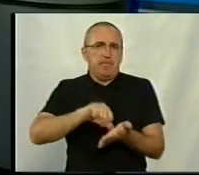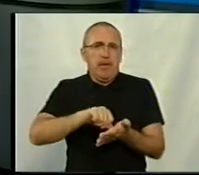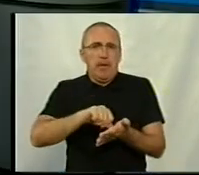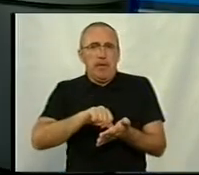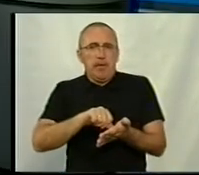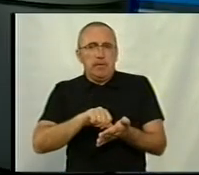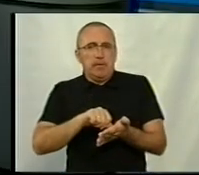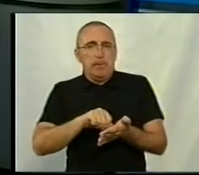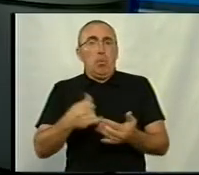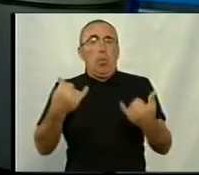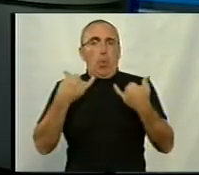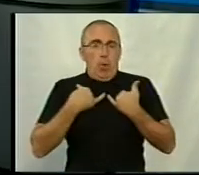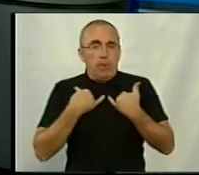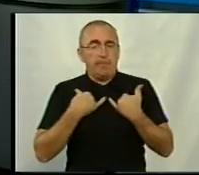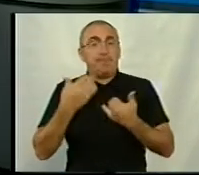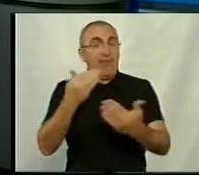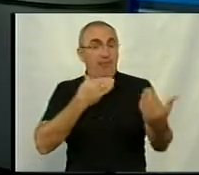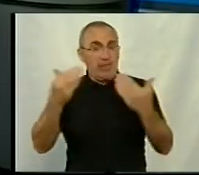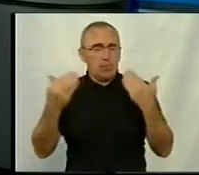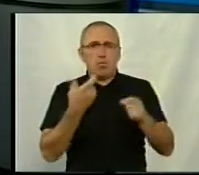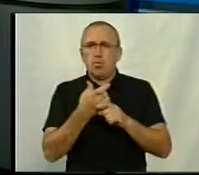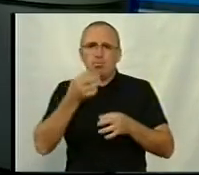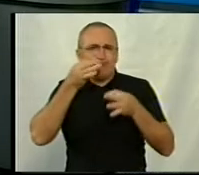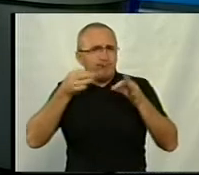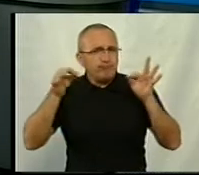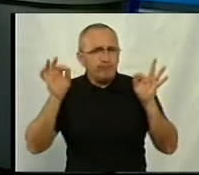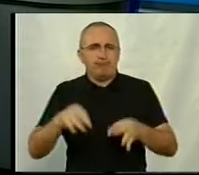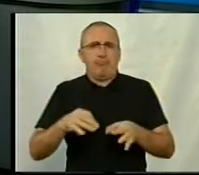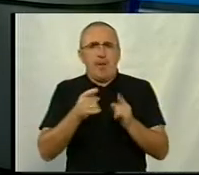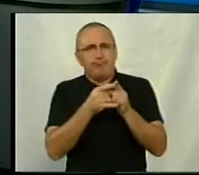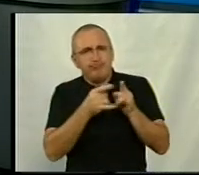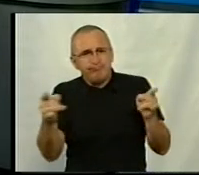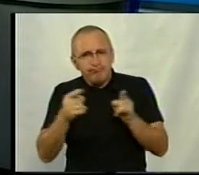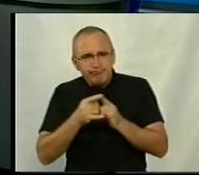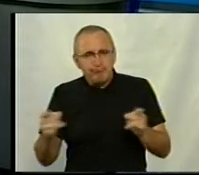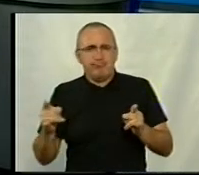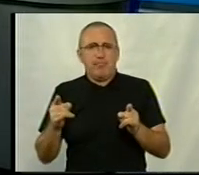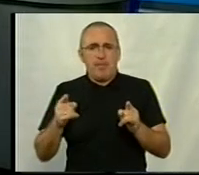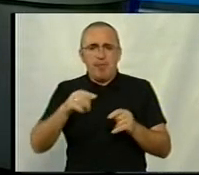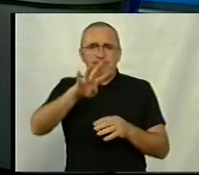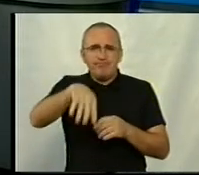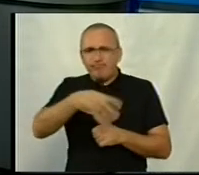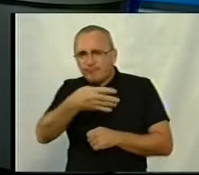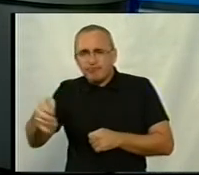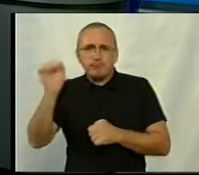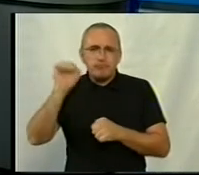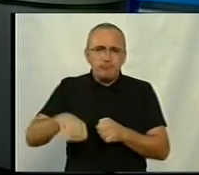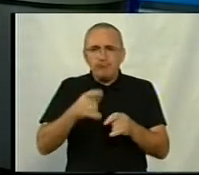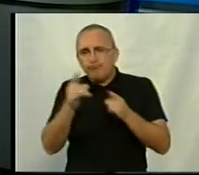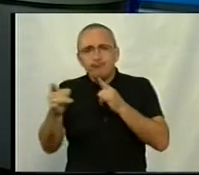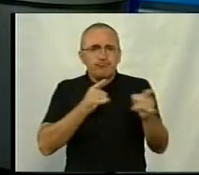квадратних метрів. Так, у нас на виставці дуже комфортна парковка з розмітками, де можна зручно